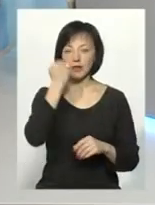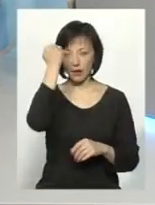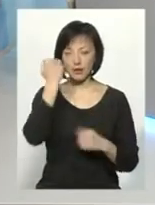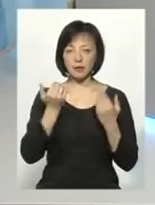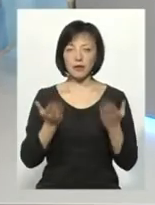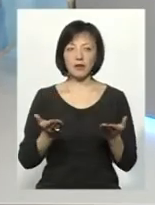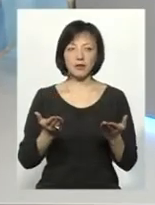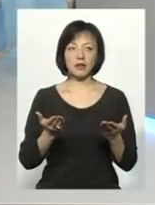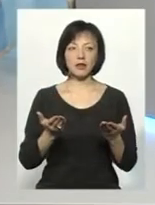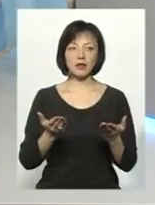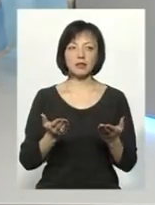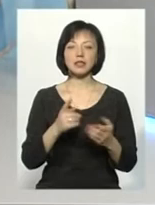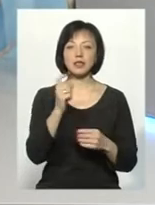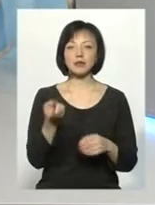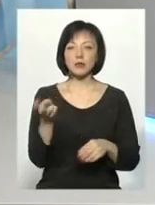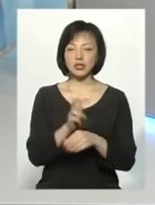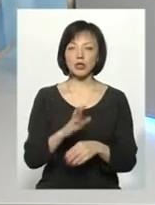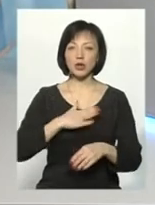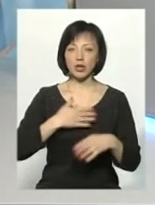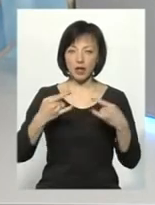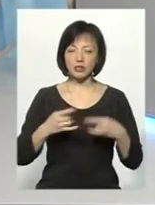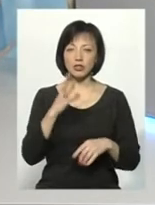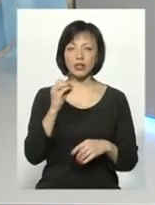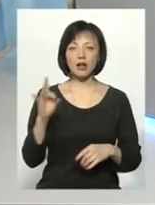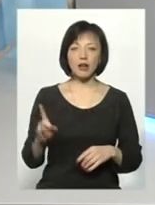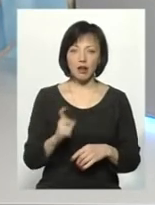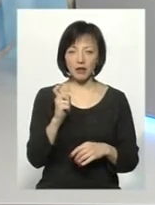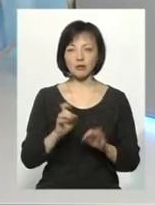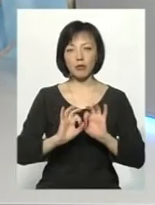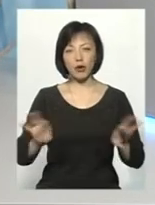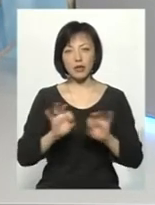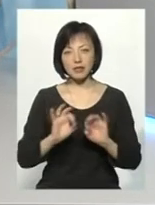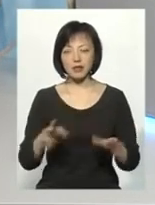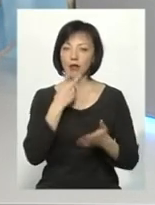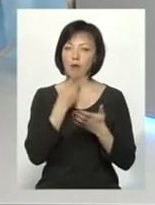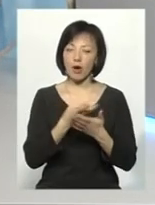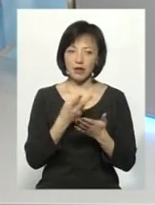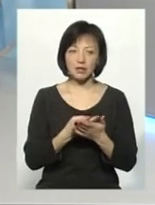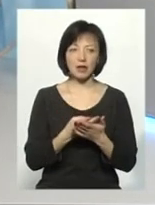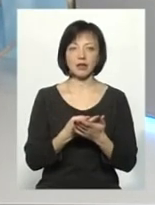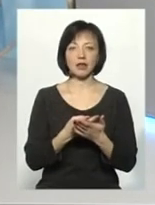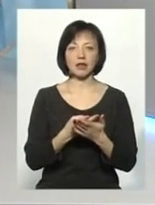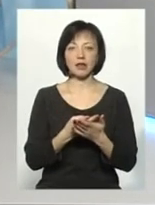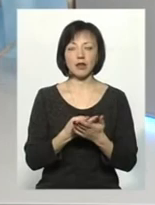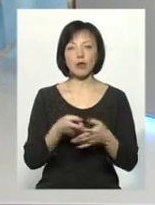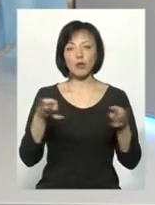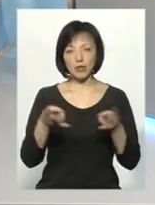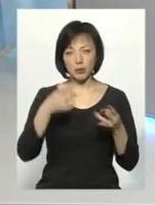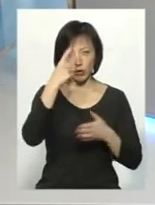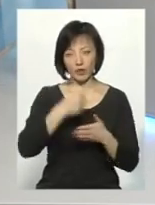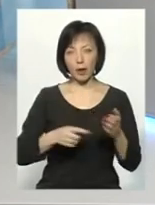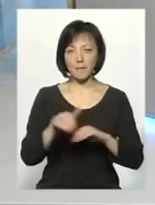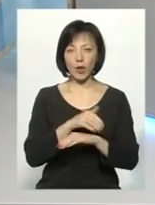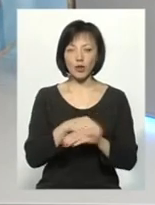пані Наталі, дякуємо за те, що прийшла до нас і ще раз пояснили і показали. Потрібно довіряти